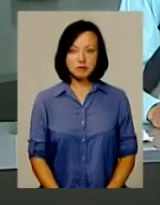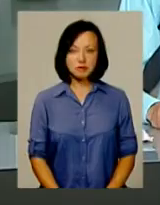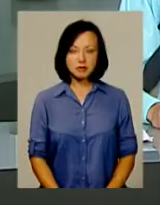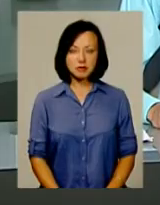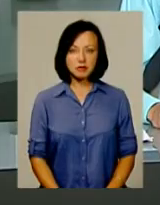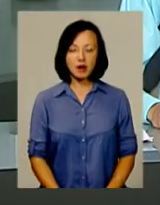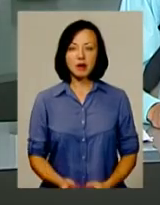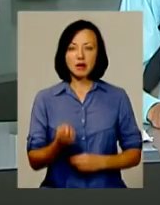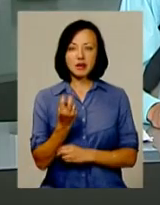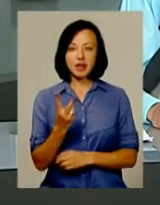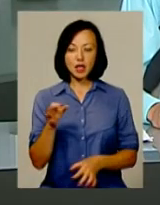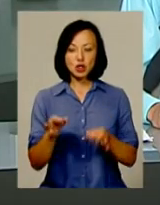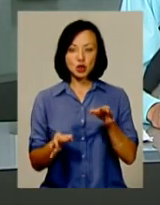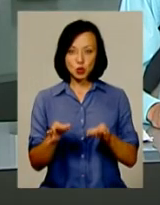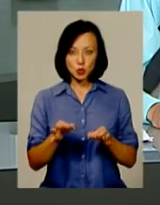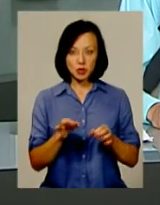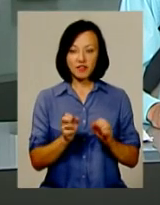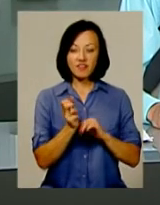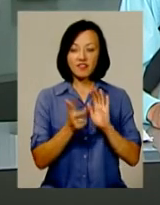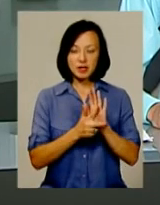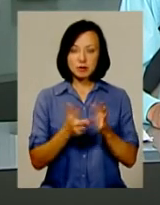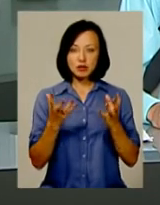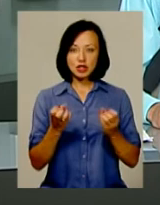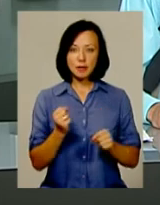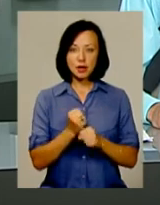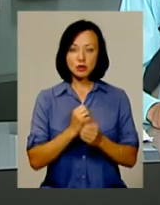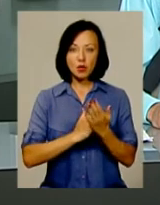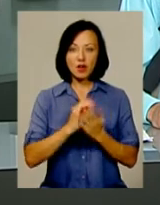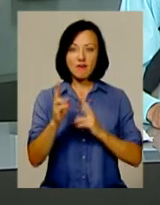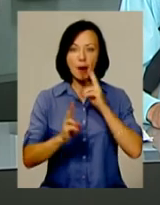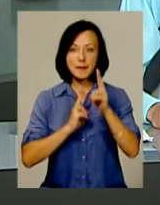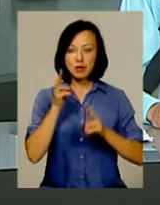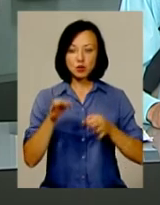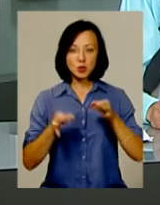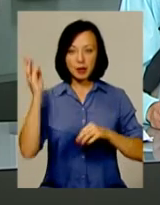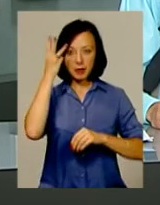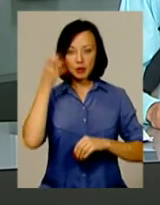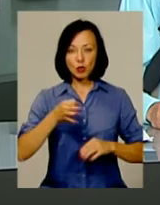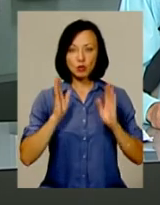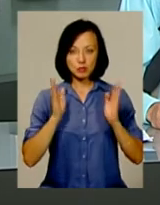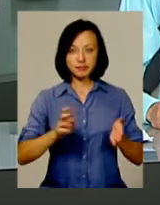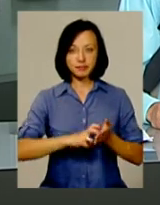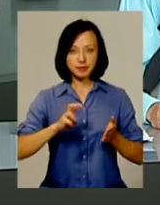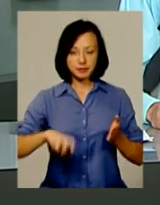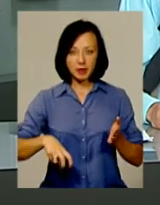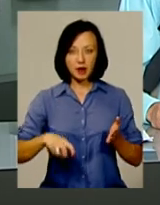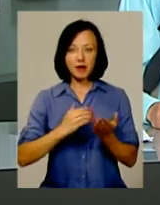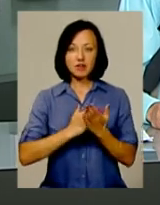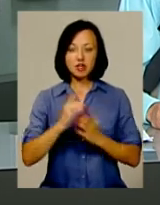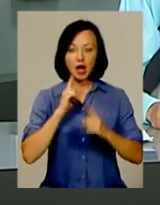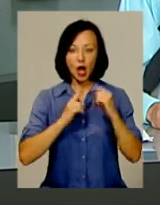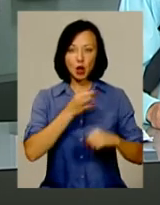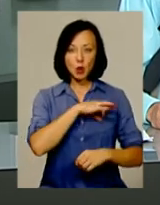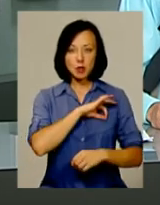12 суддів, 8 з яких наразі ще працюють в апеляційному суді Хмельницької області, підуть у відставку. Вища Рада